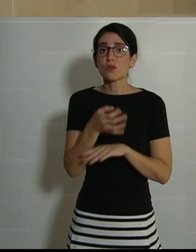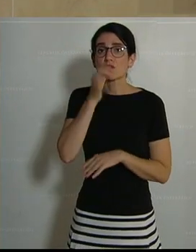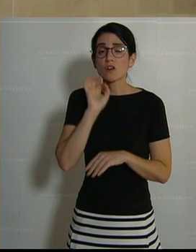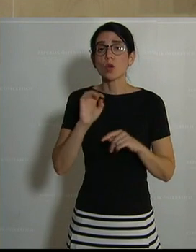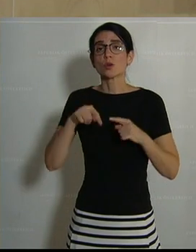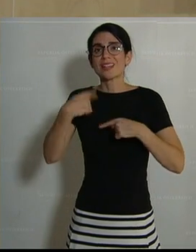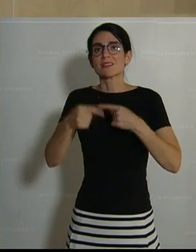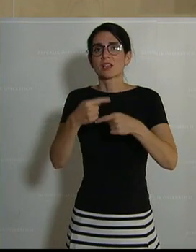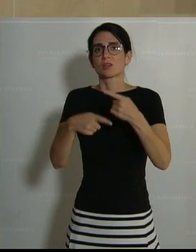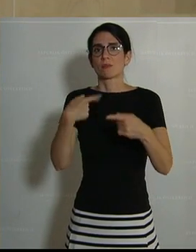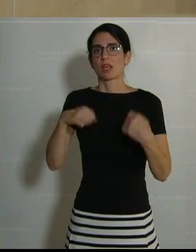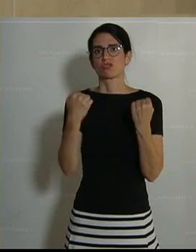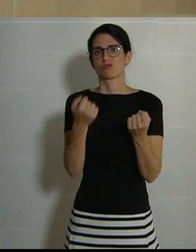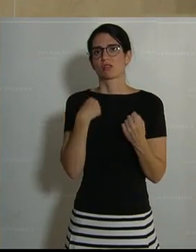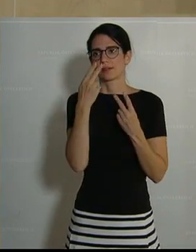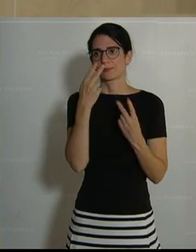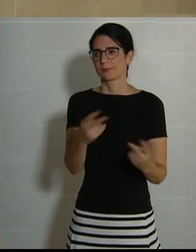Generationen stärker berücksichtigt.